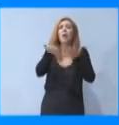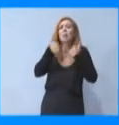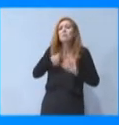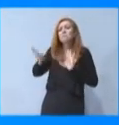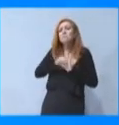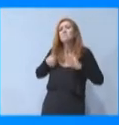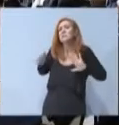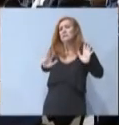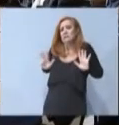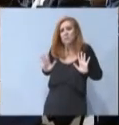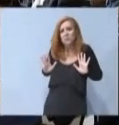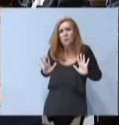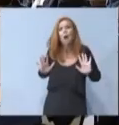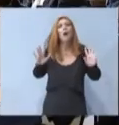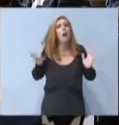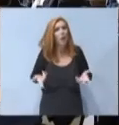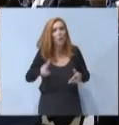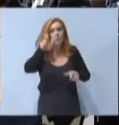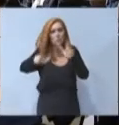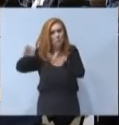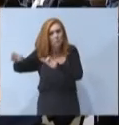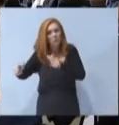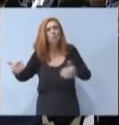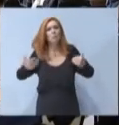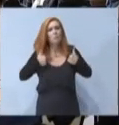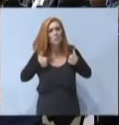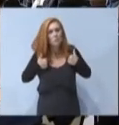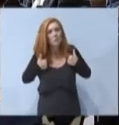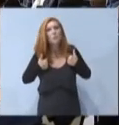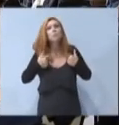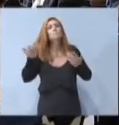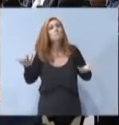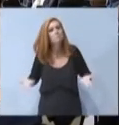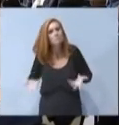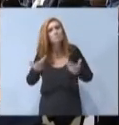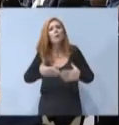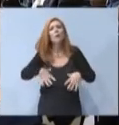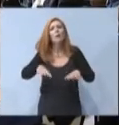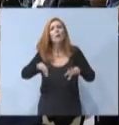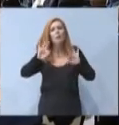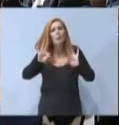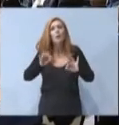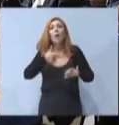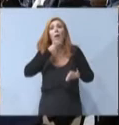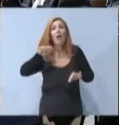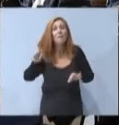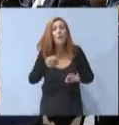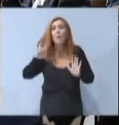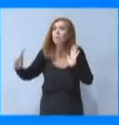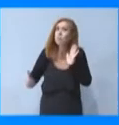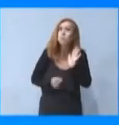Αλλά και εσείς νέες και νέοι θα βρείτε ένα δρόμο προς την πρώτη σταθερή